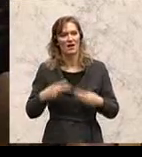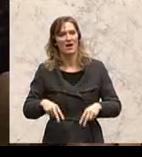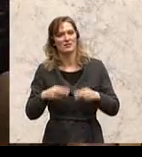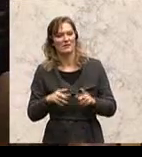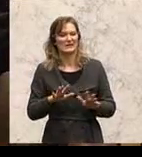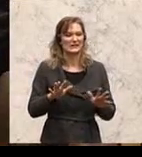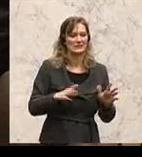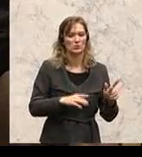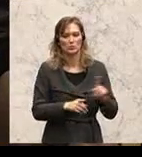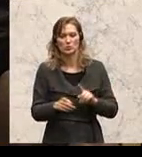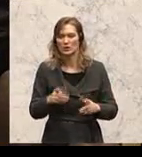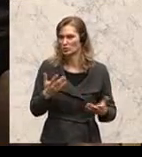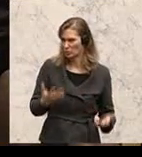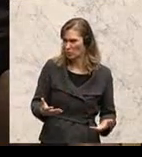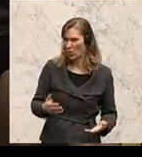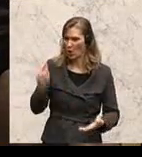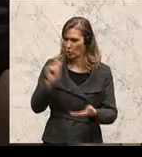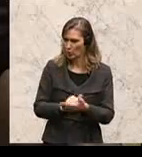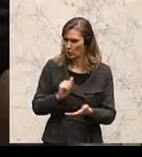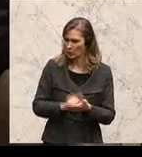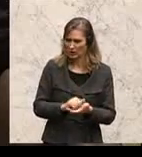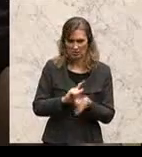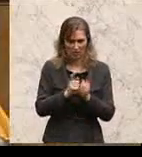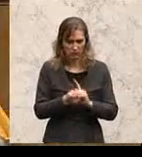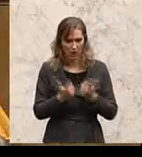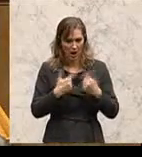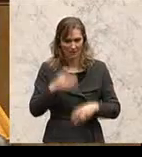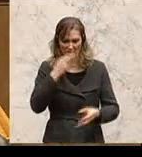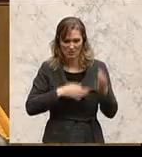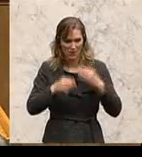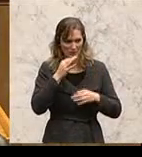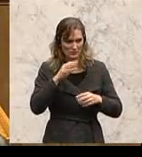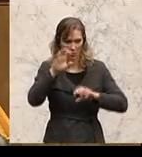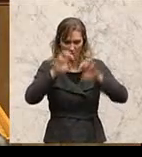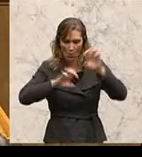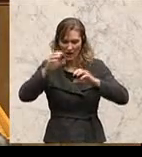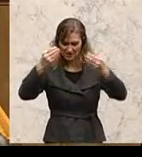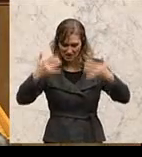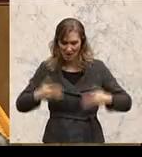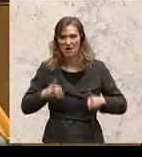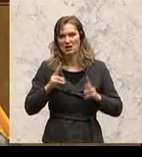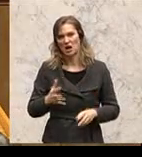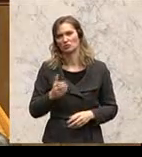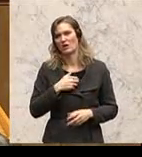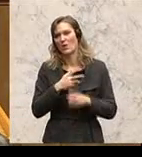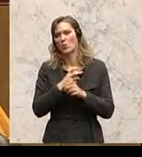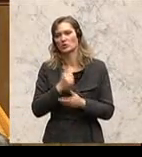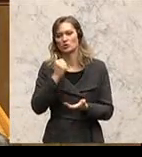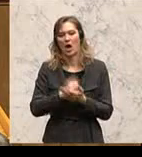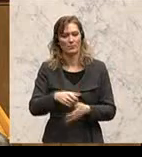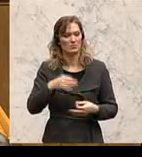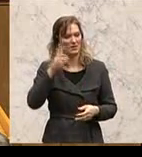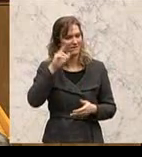aber dafür druckt man Länderinformationen ab, Organigramme, die man in jedem besseren österreichischen Amtsblatt der Wiener Zeitung findet.